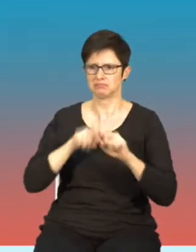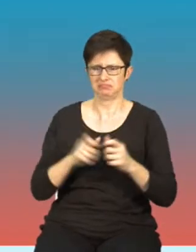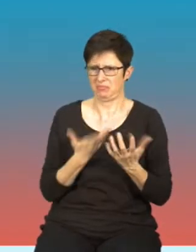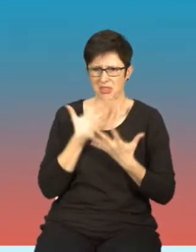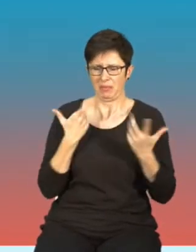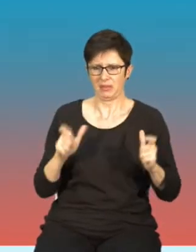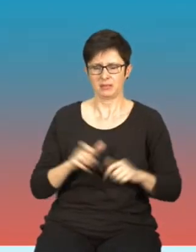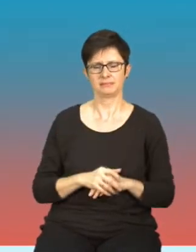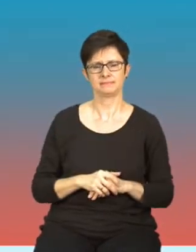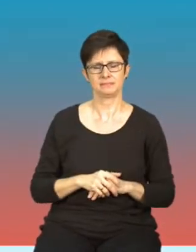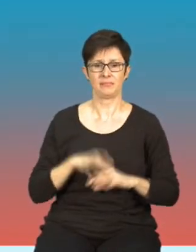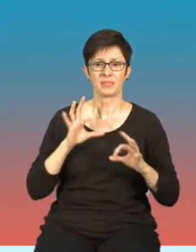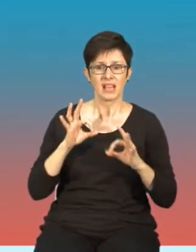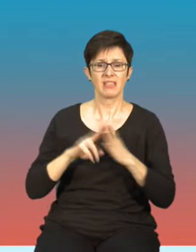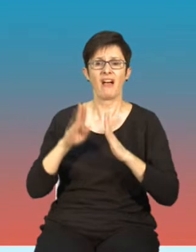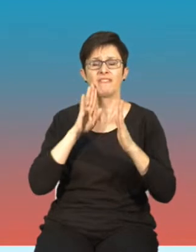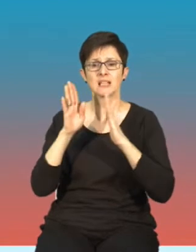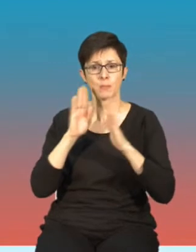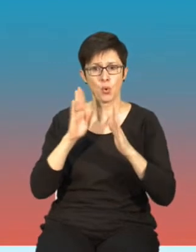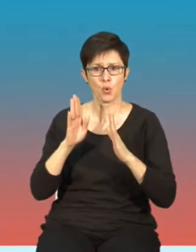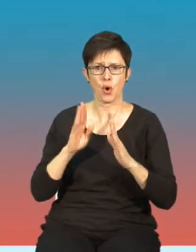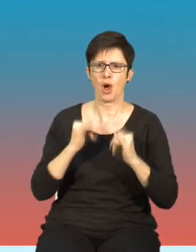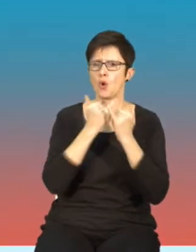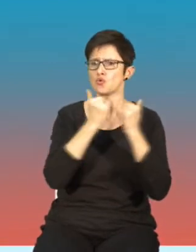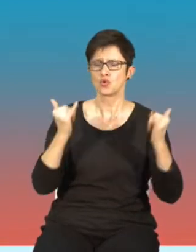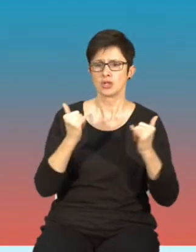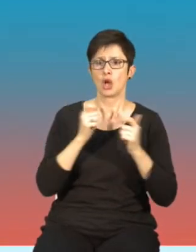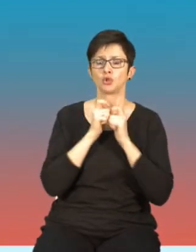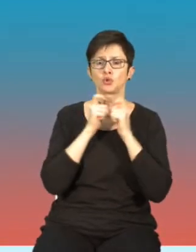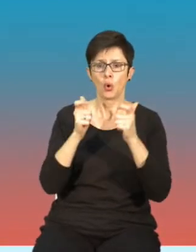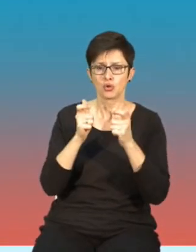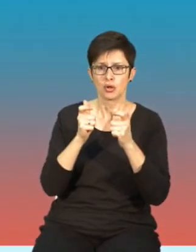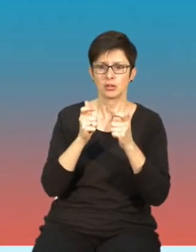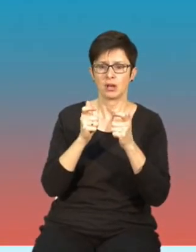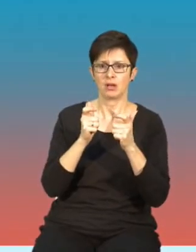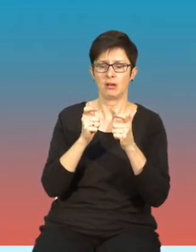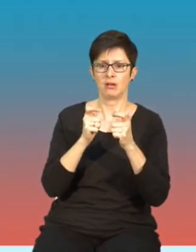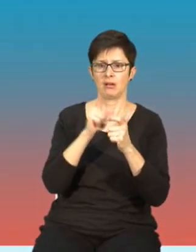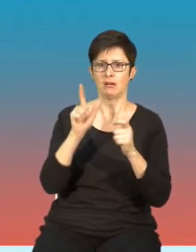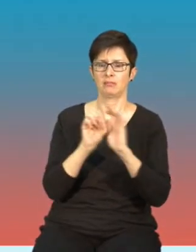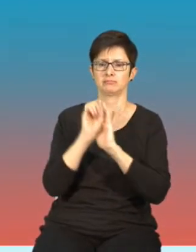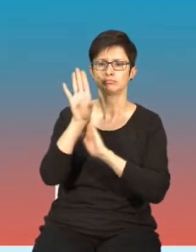Obecnie na Facebooku każde inne zgłoszenie ląduje w skrzynce